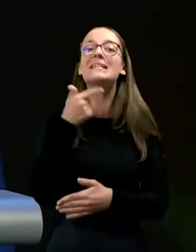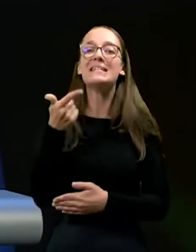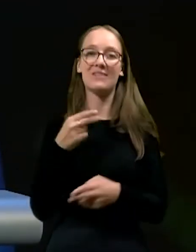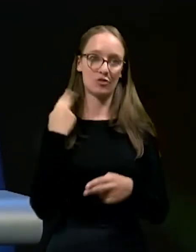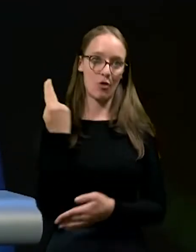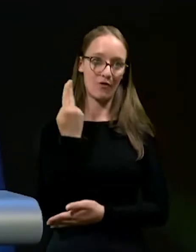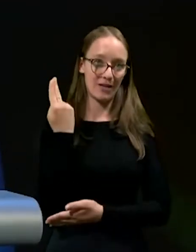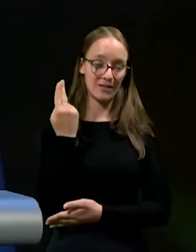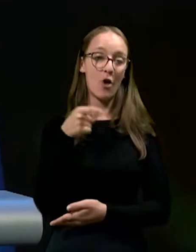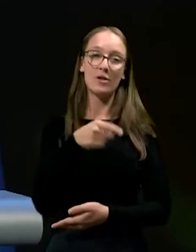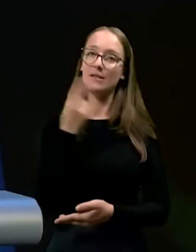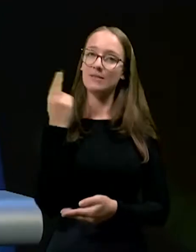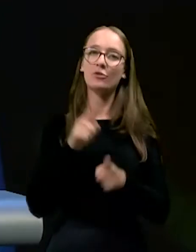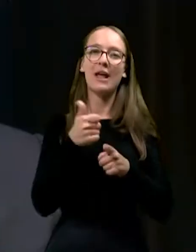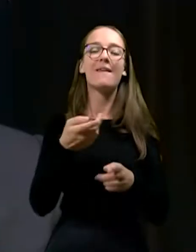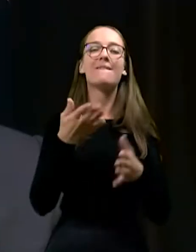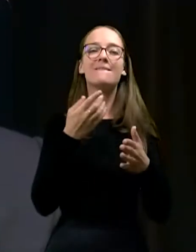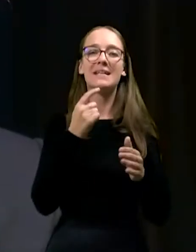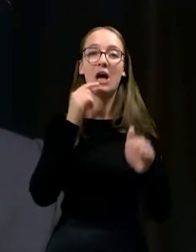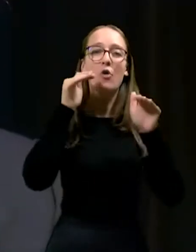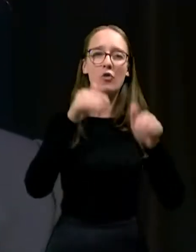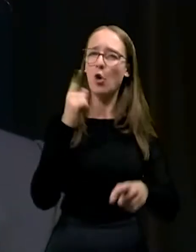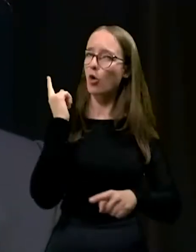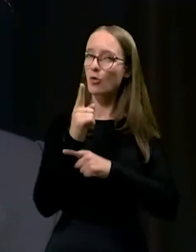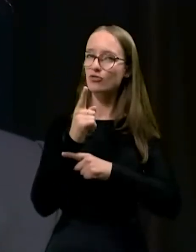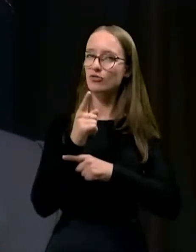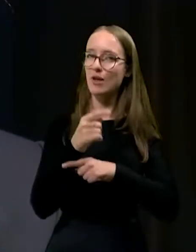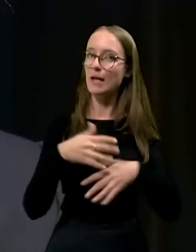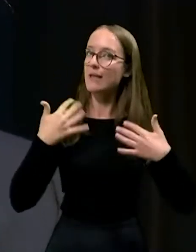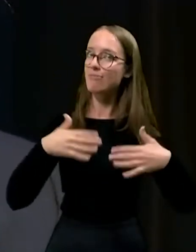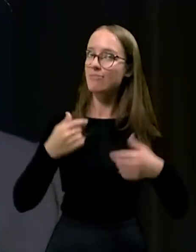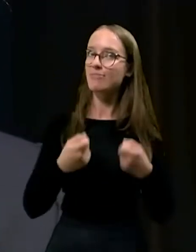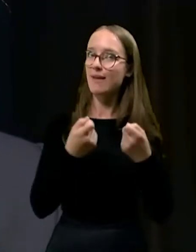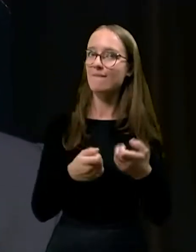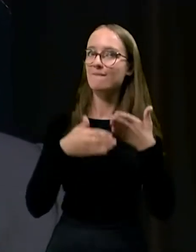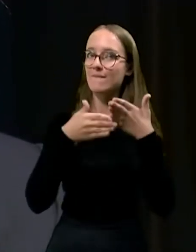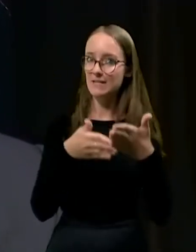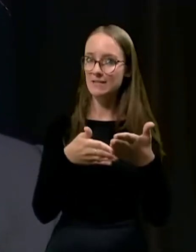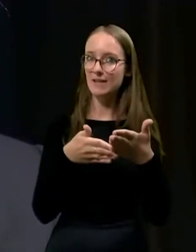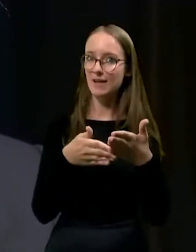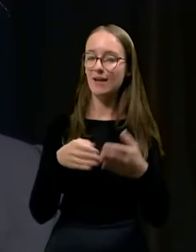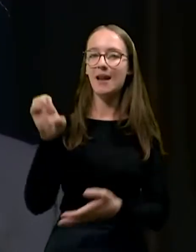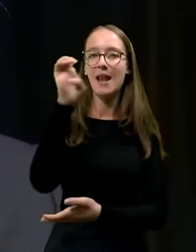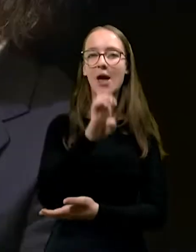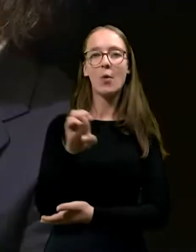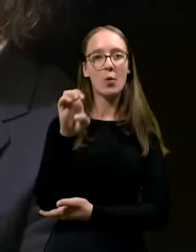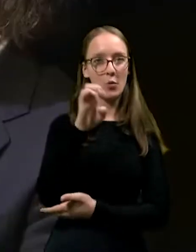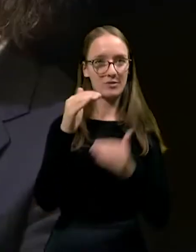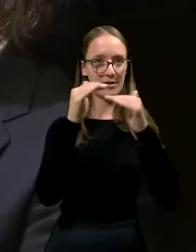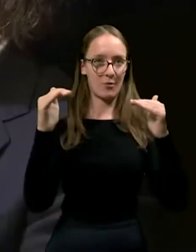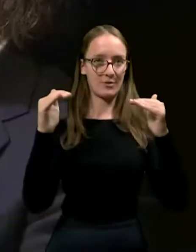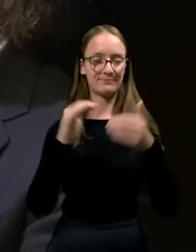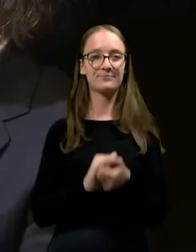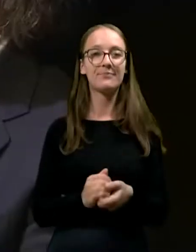domovine, je seveda tudi en velik zagovornik odločne intervencije na evropski ravni.